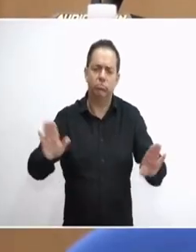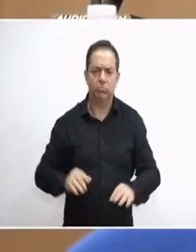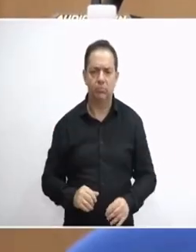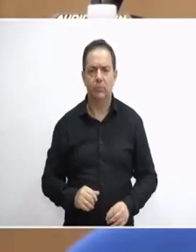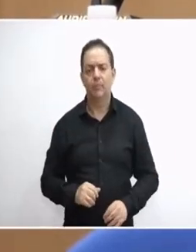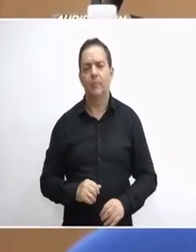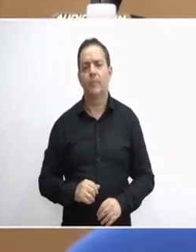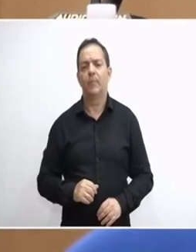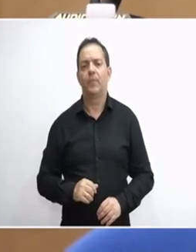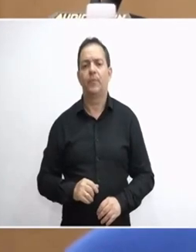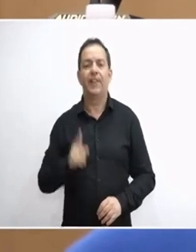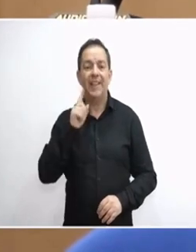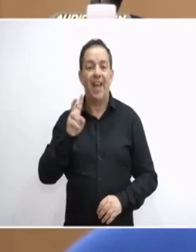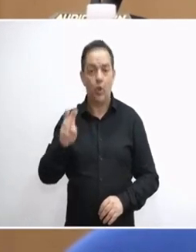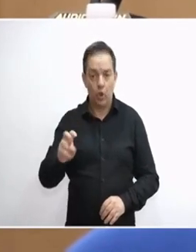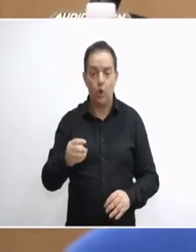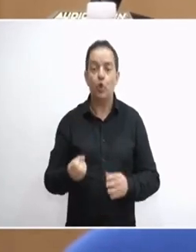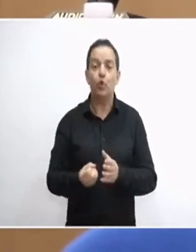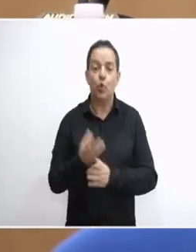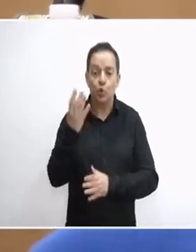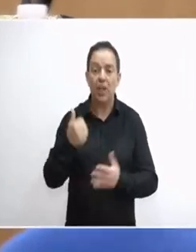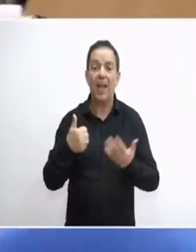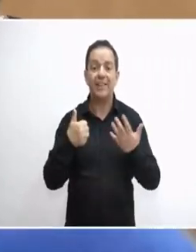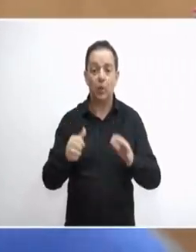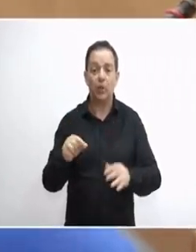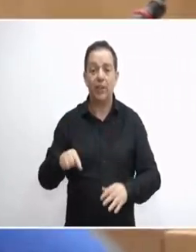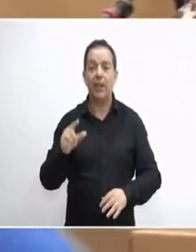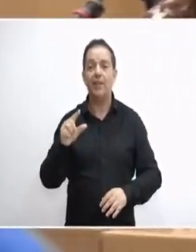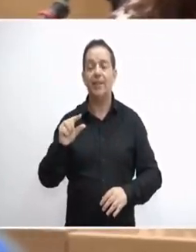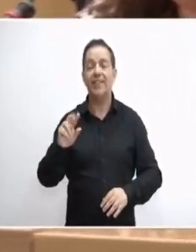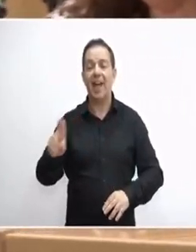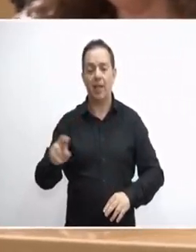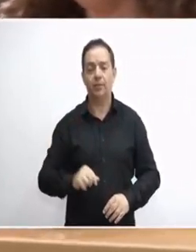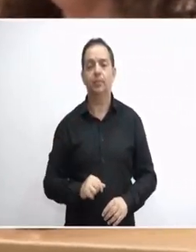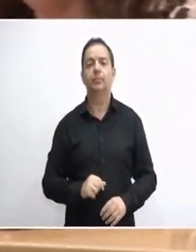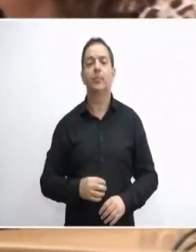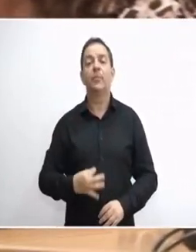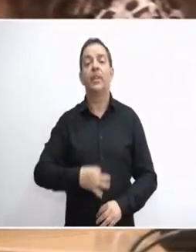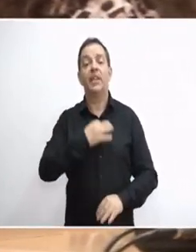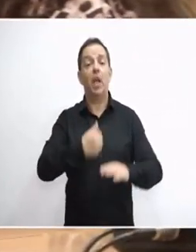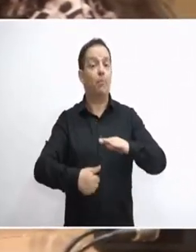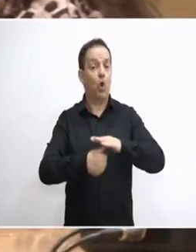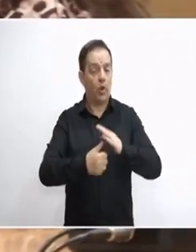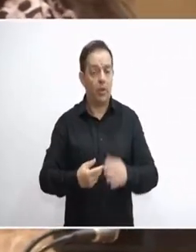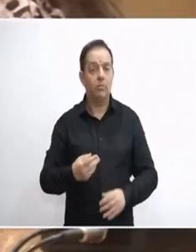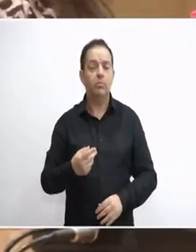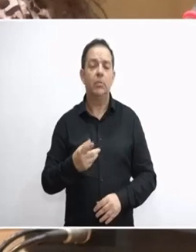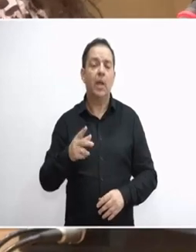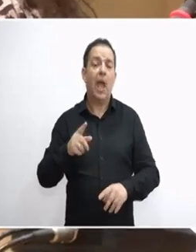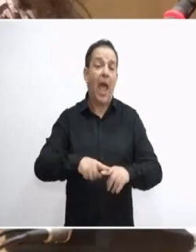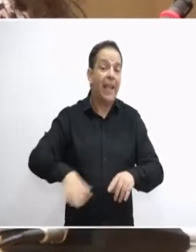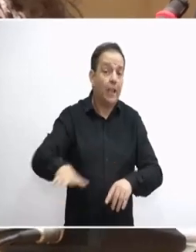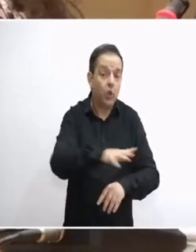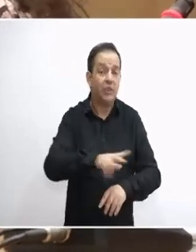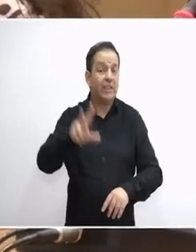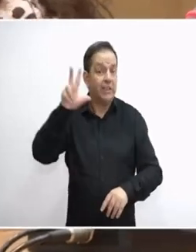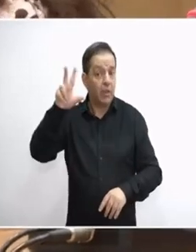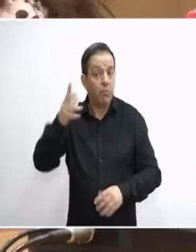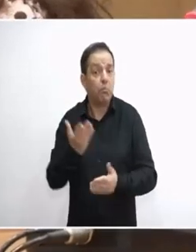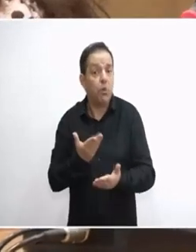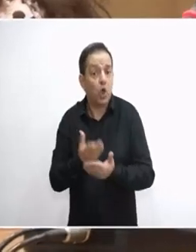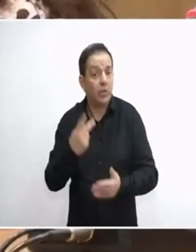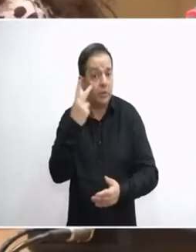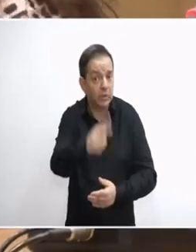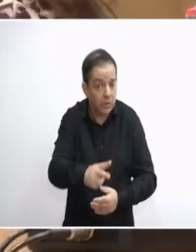κυρία Χρόνη από το news600.gr Κύριε Πρόεδρε, ποια η πρόταση της Ελλήνων Συνέλευσης για την